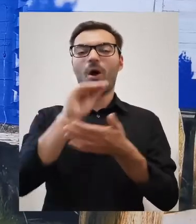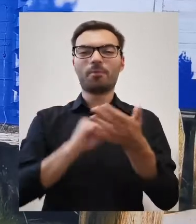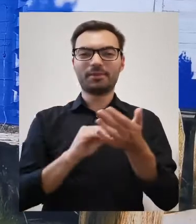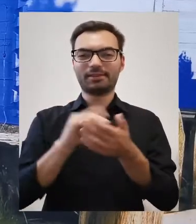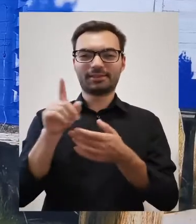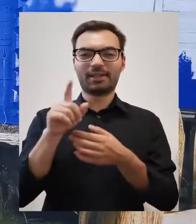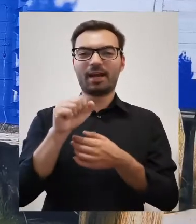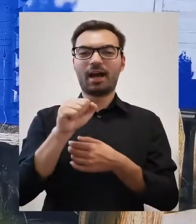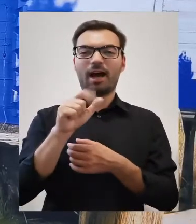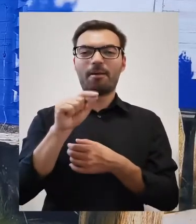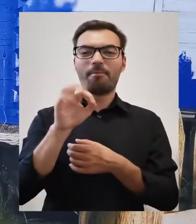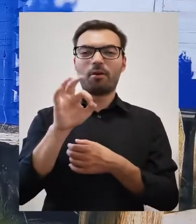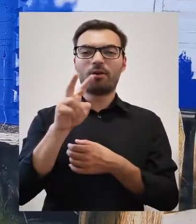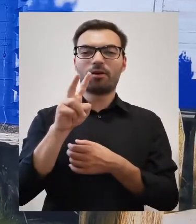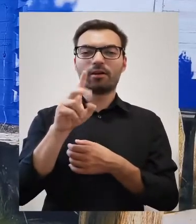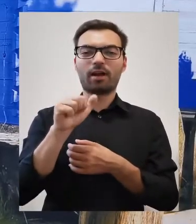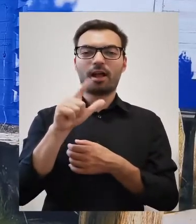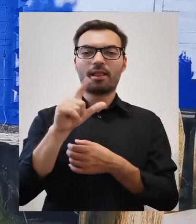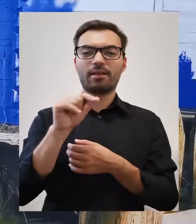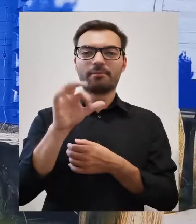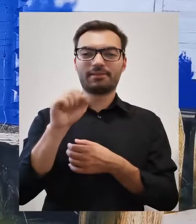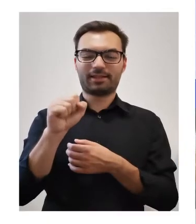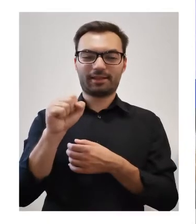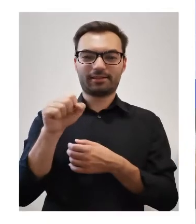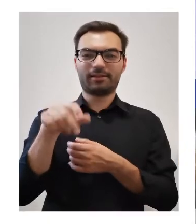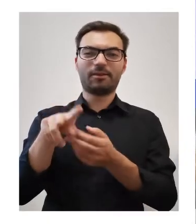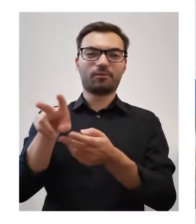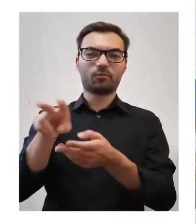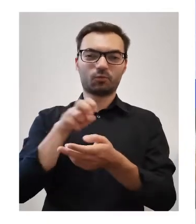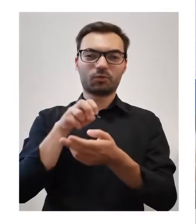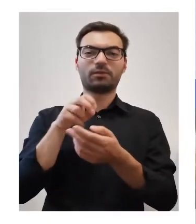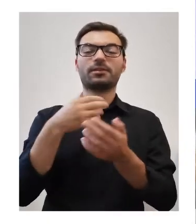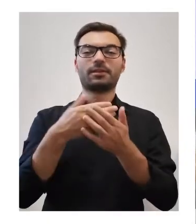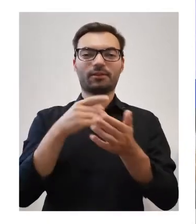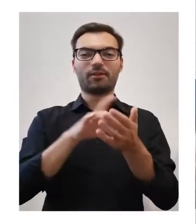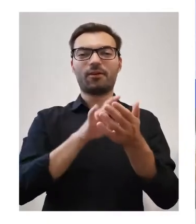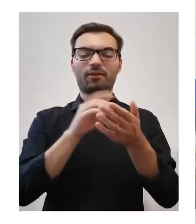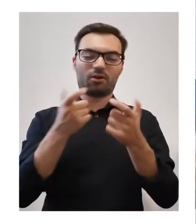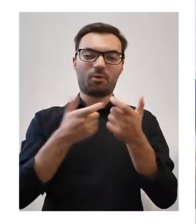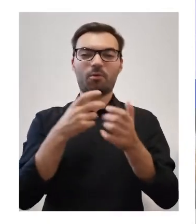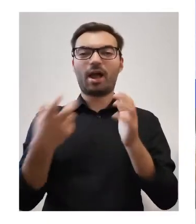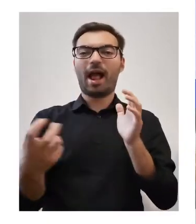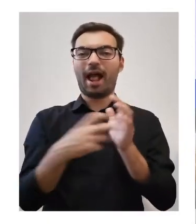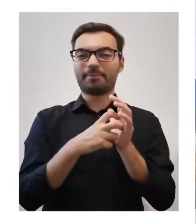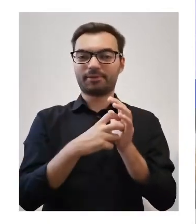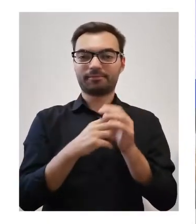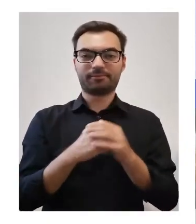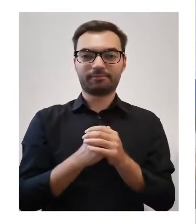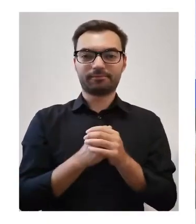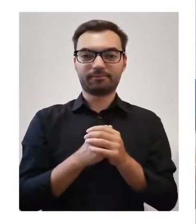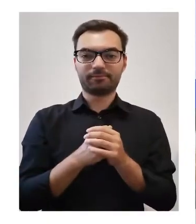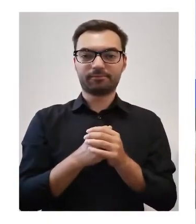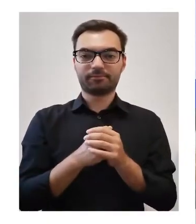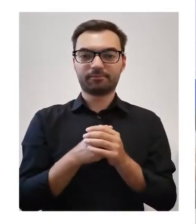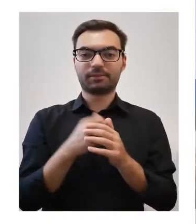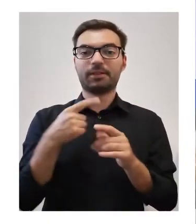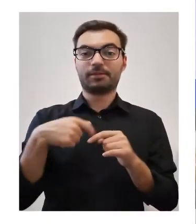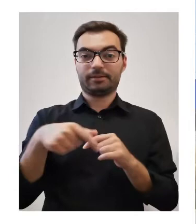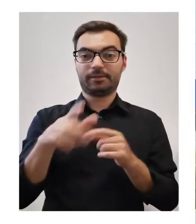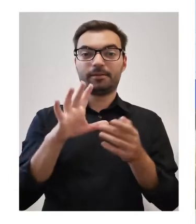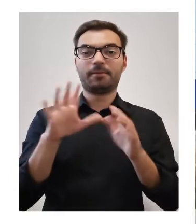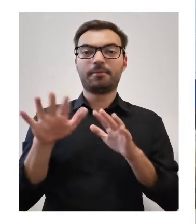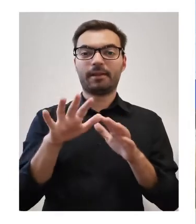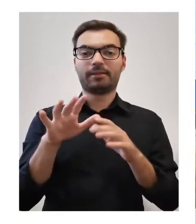po ten opis z Apokalipsy św. Jana, projektując herb dla miasta, bo wkrótce